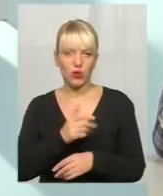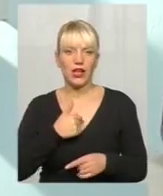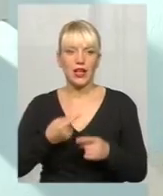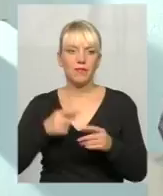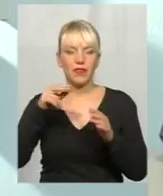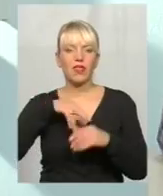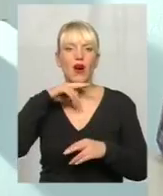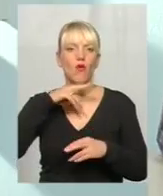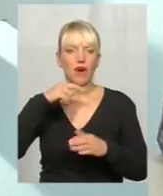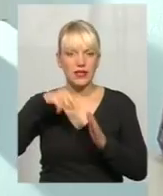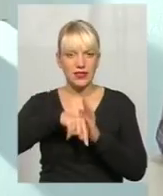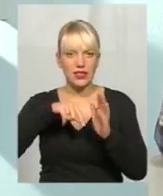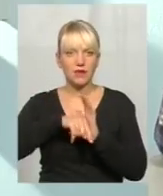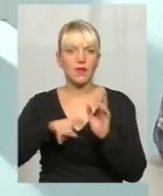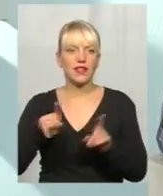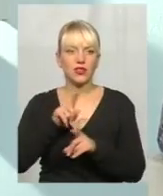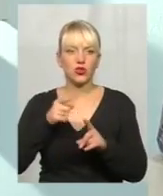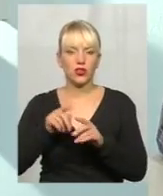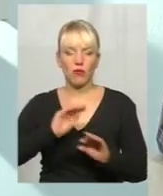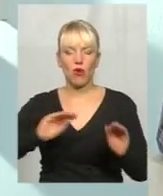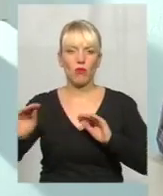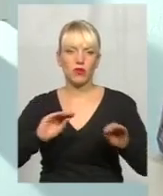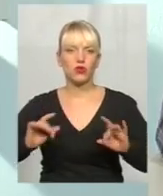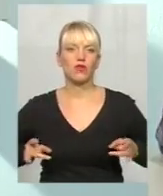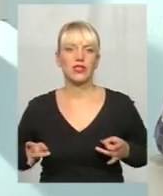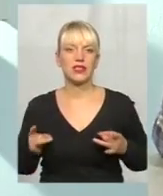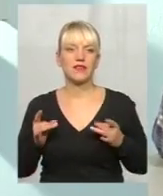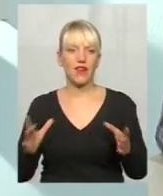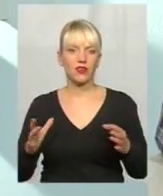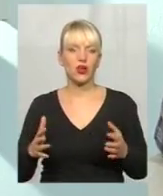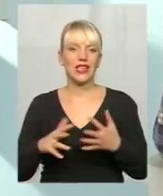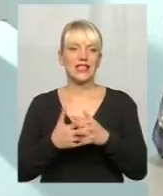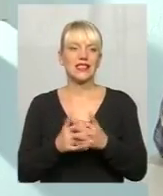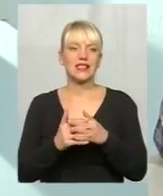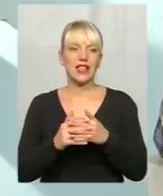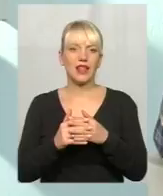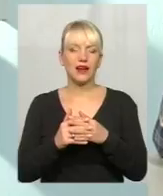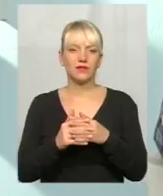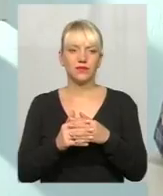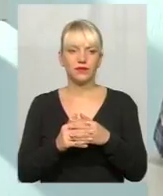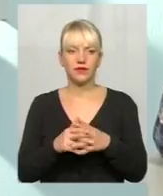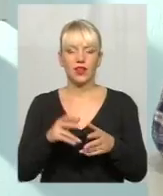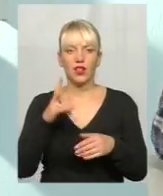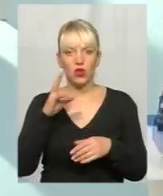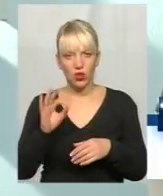малося на увазі те, що влаштовувалися так звані свята села, ніби не агітаційні, загадо, ну, скажімо.